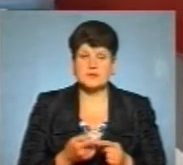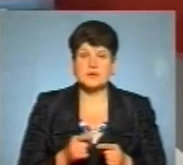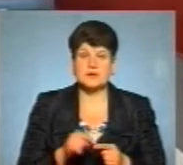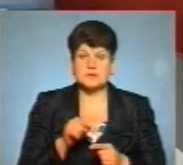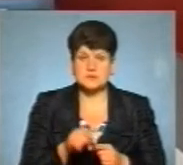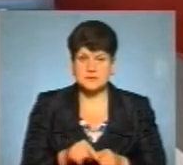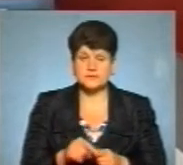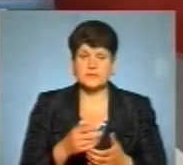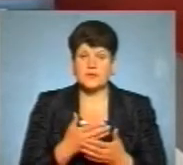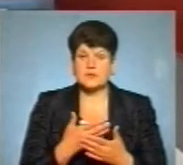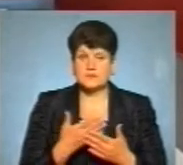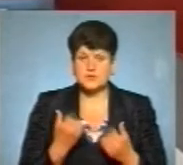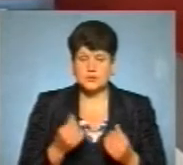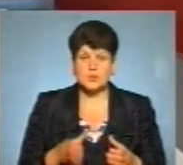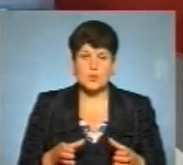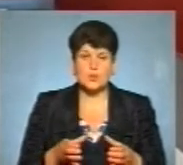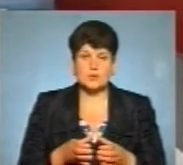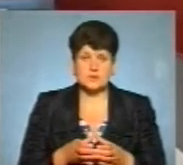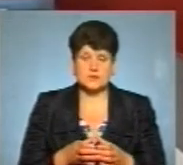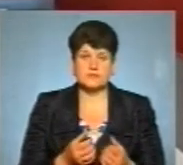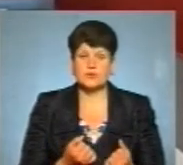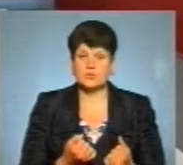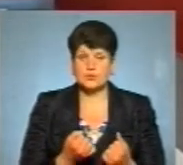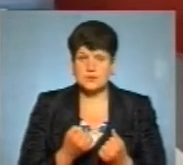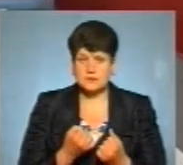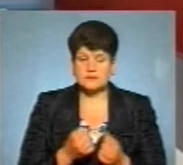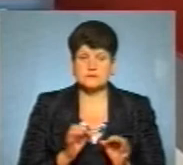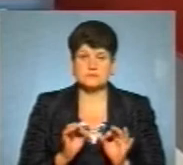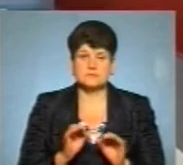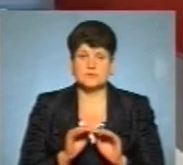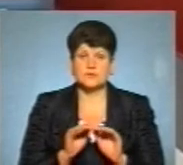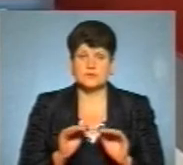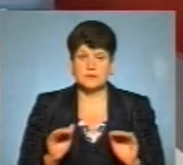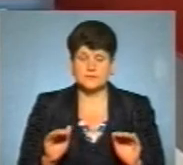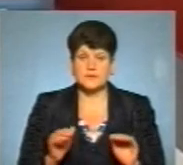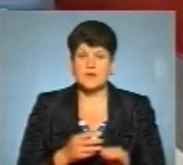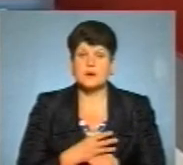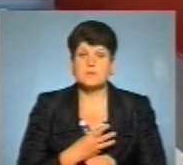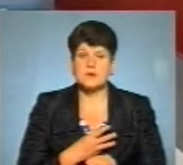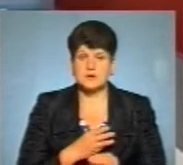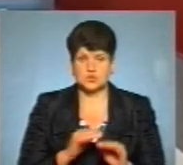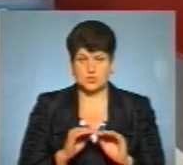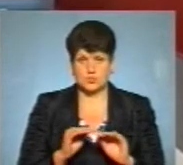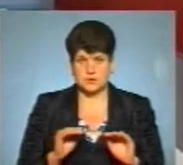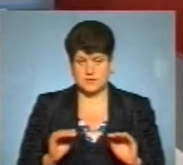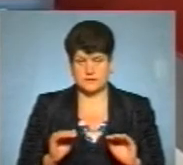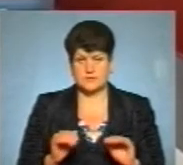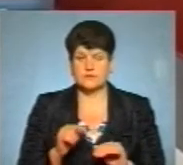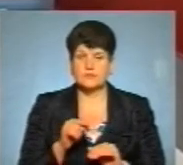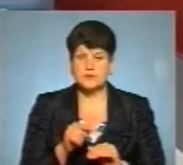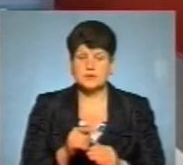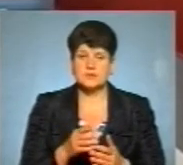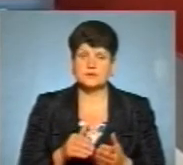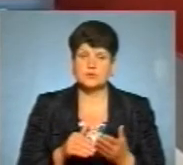відсутність колективного імунітету на належному рівні, на бажаному рівні, вона сприяє тому,